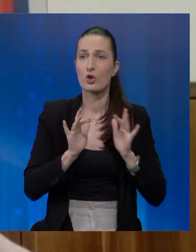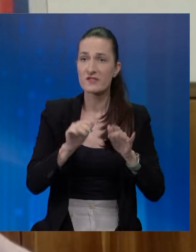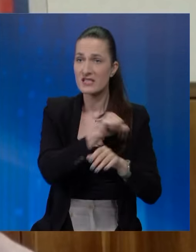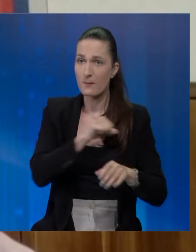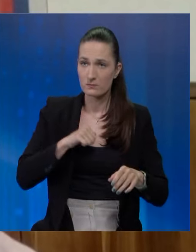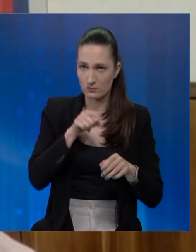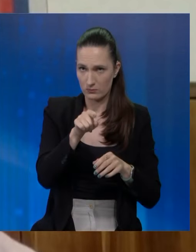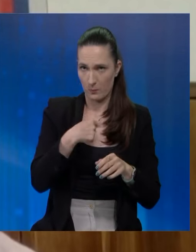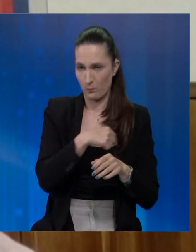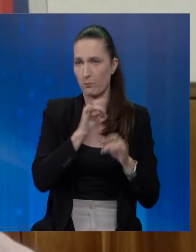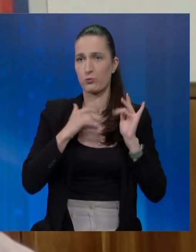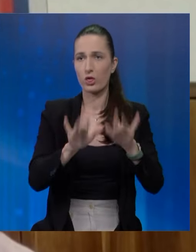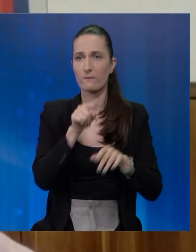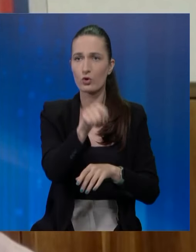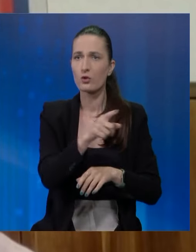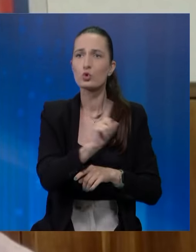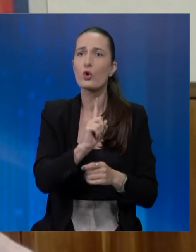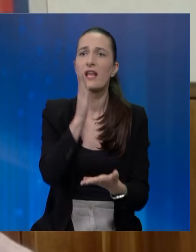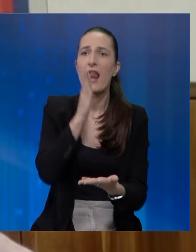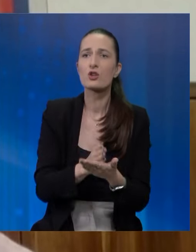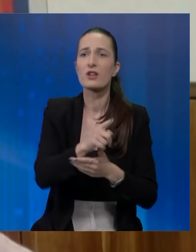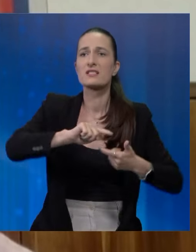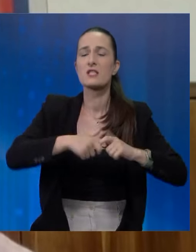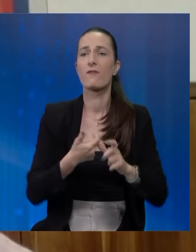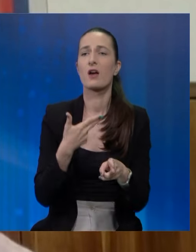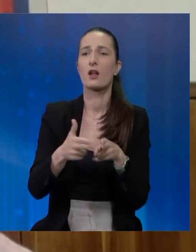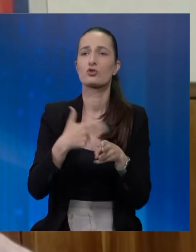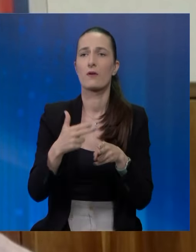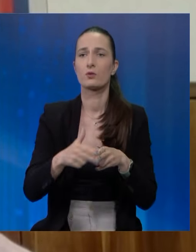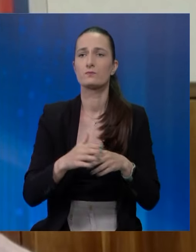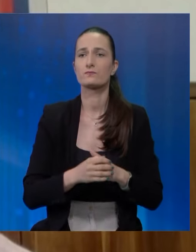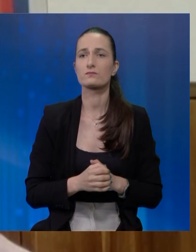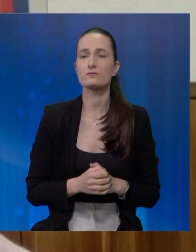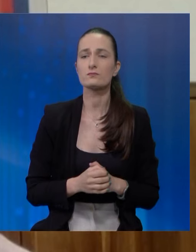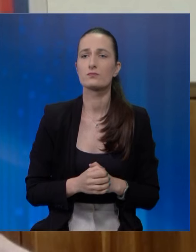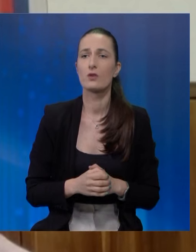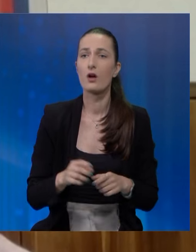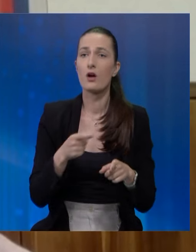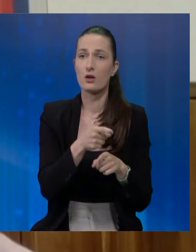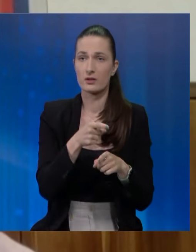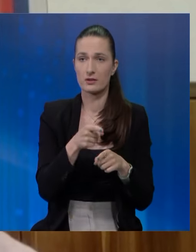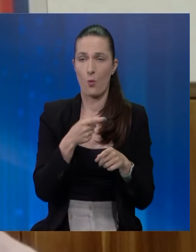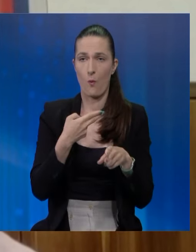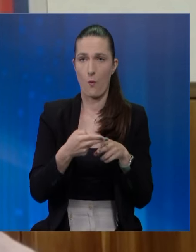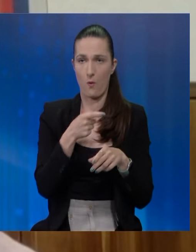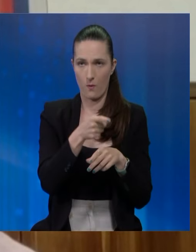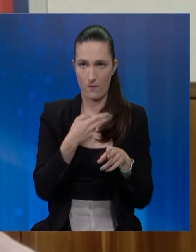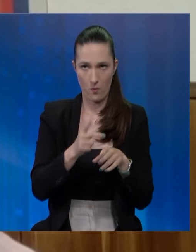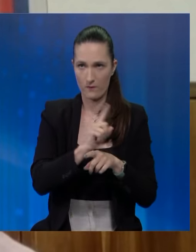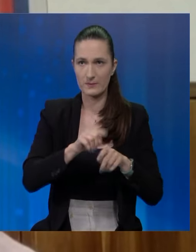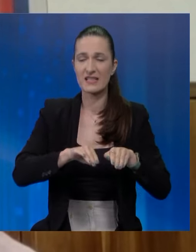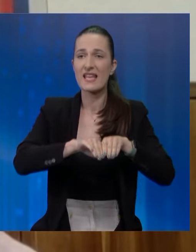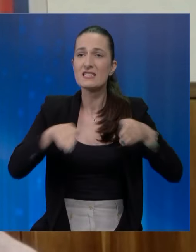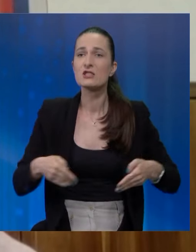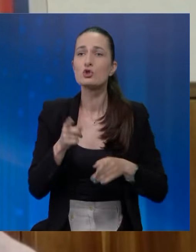protiv sam toga, jer to nije način da se stvari rješavaju, jer